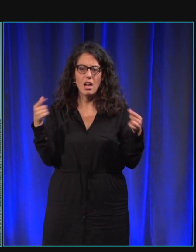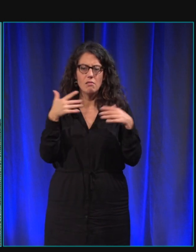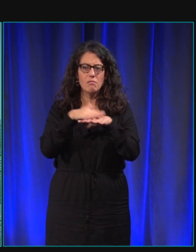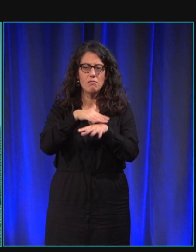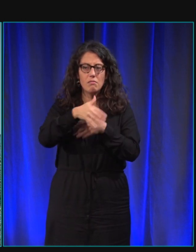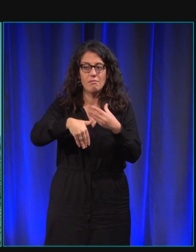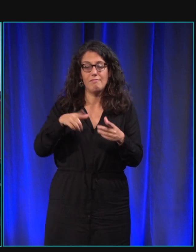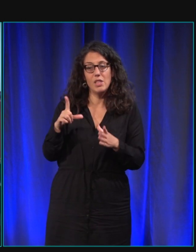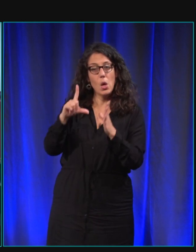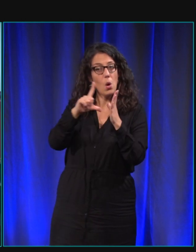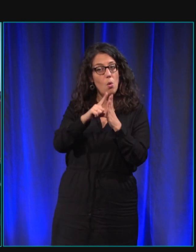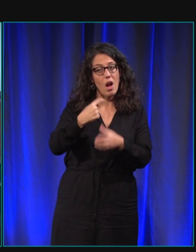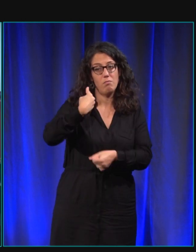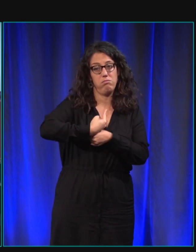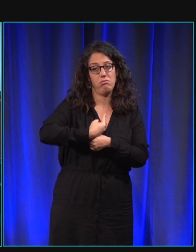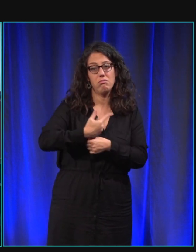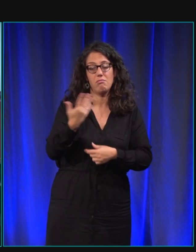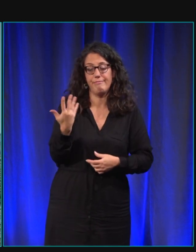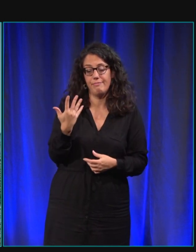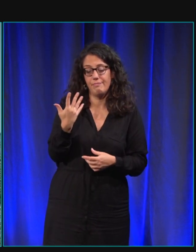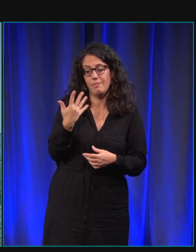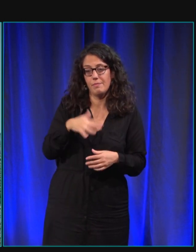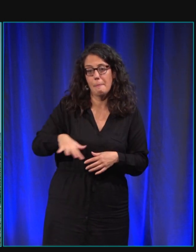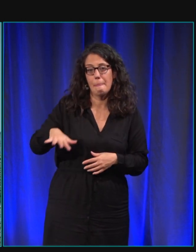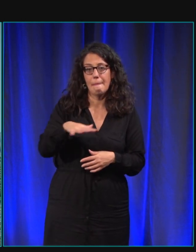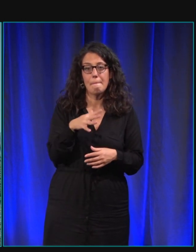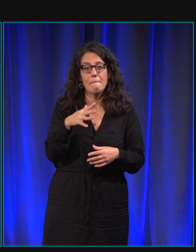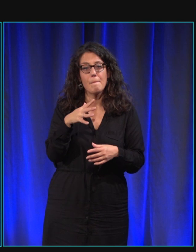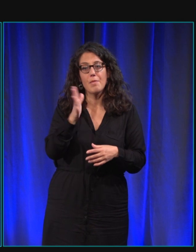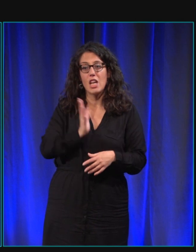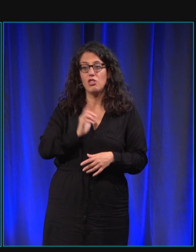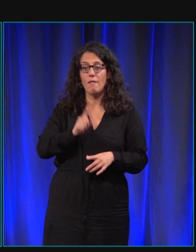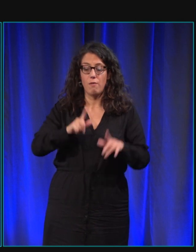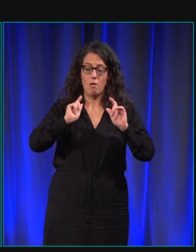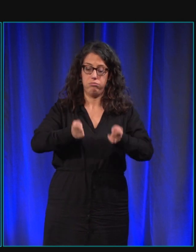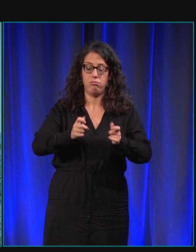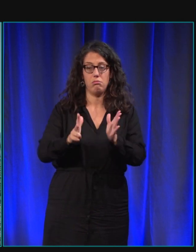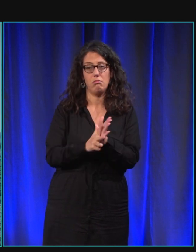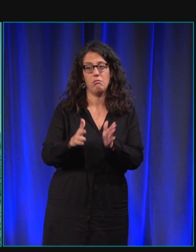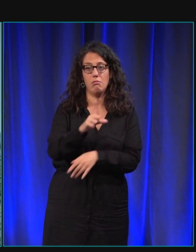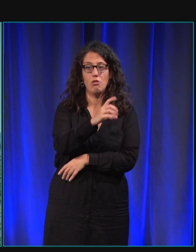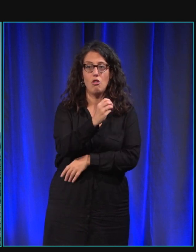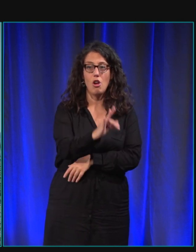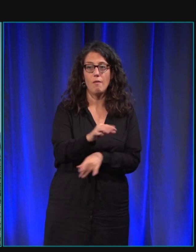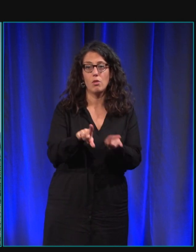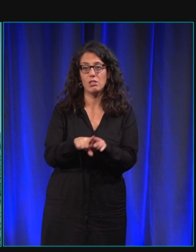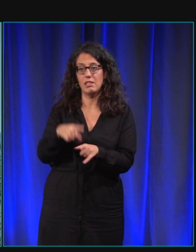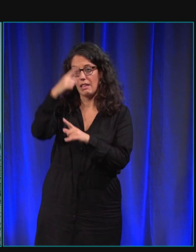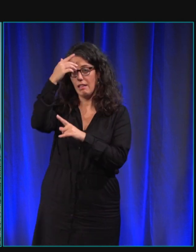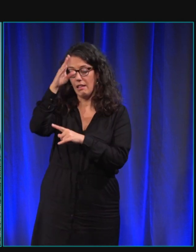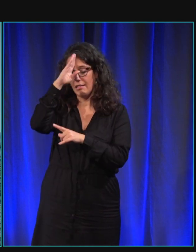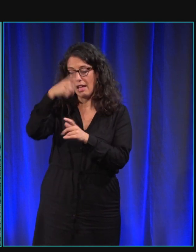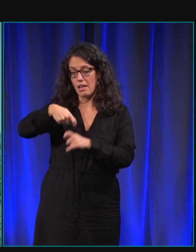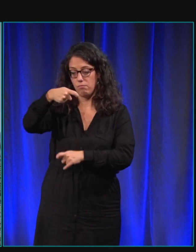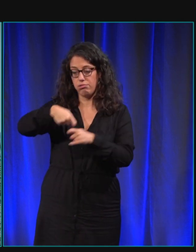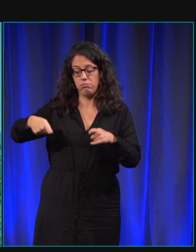obligation de la loi les chiens doivent être l'offre tout comme la taille donc c'est voilà la